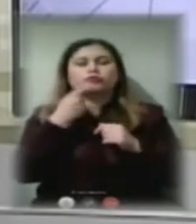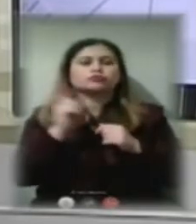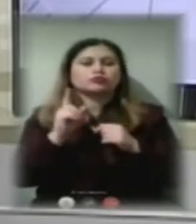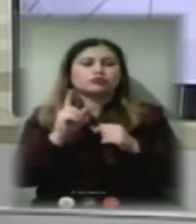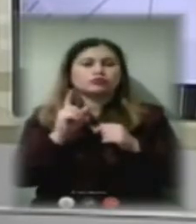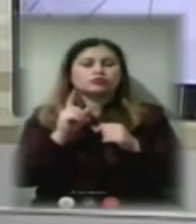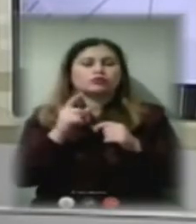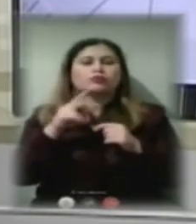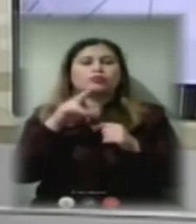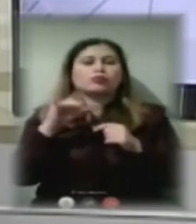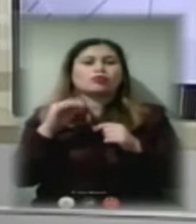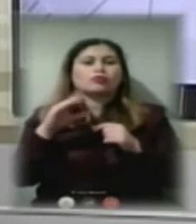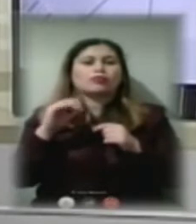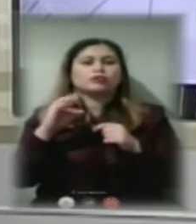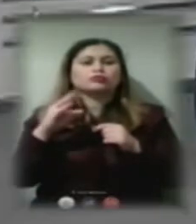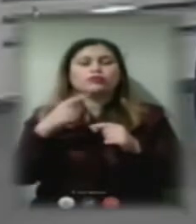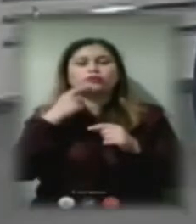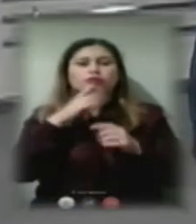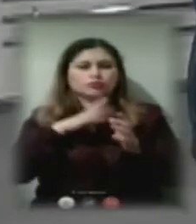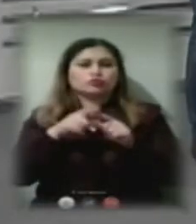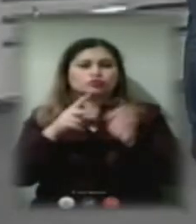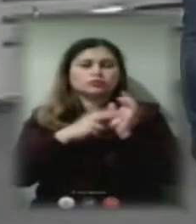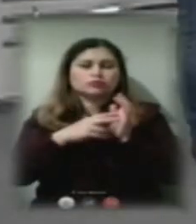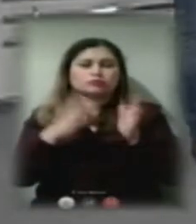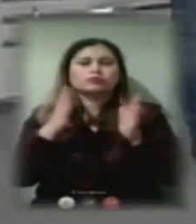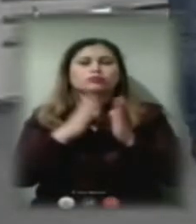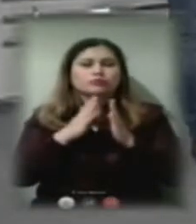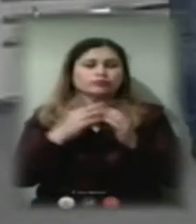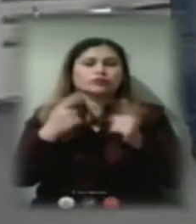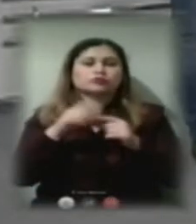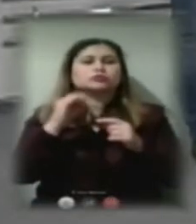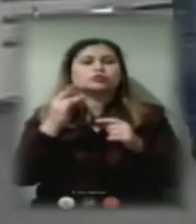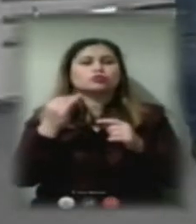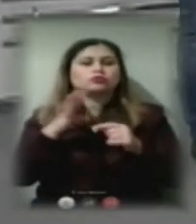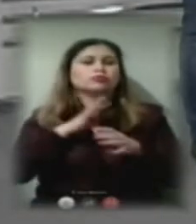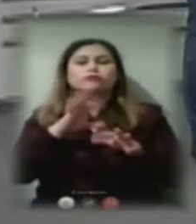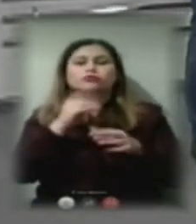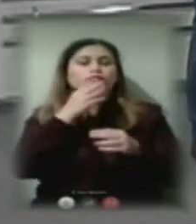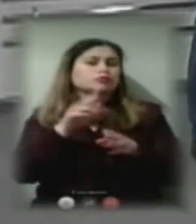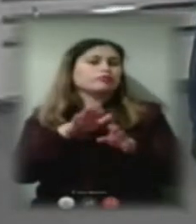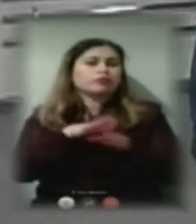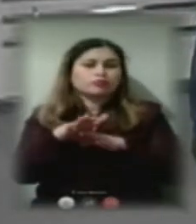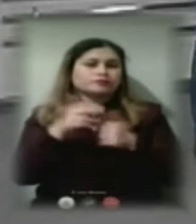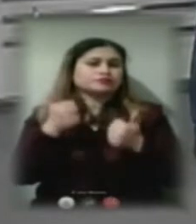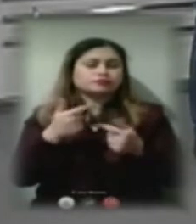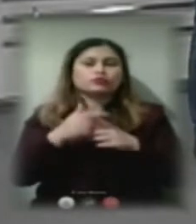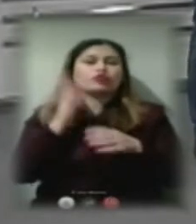прокоментував нам це, теж було сім будинків. Нібито ситуацію владнали, але попереду зима.